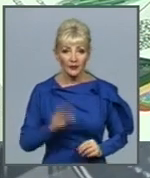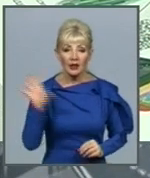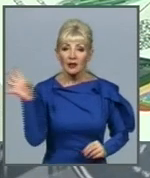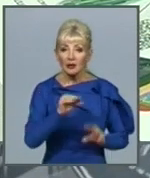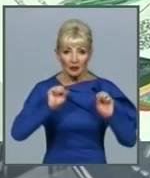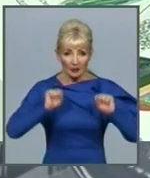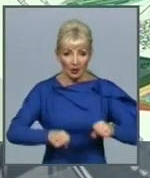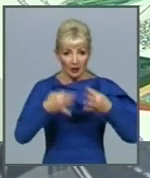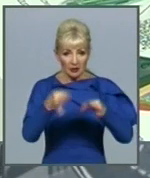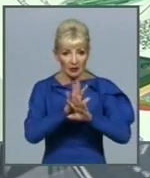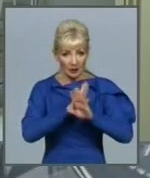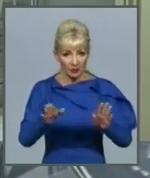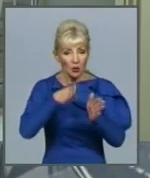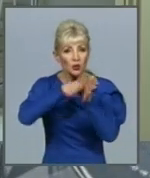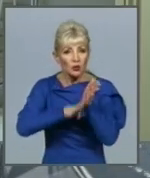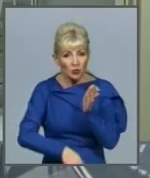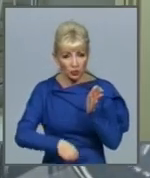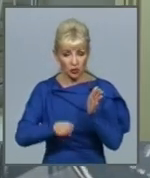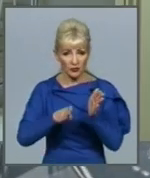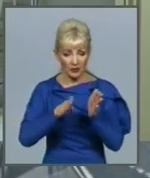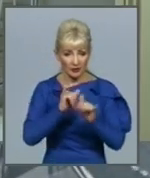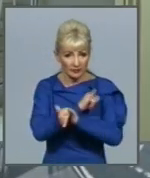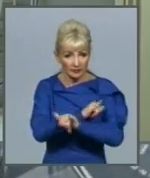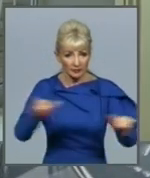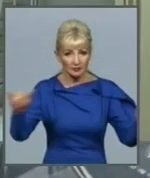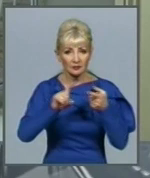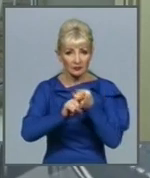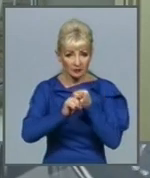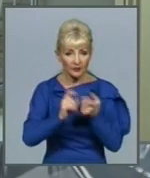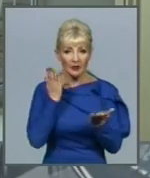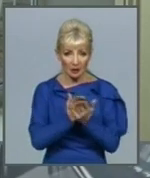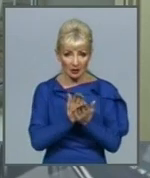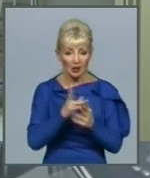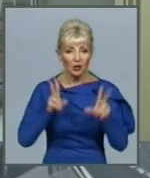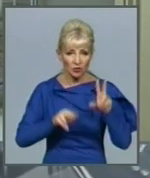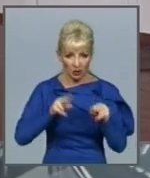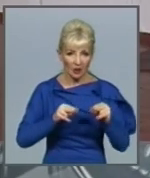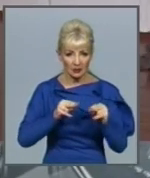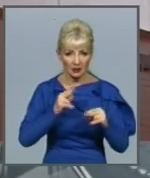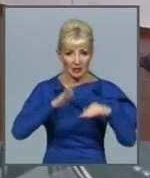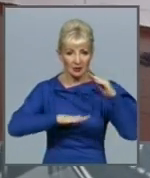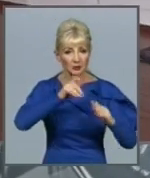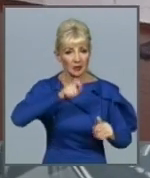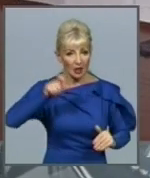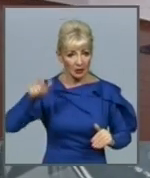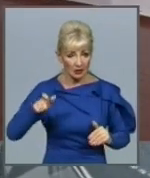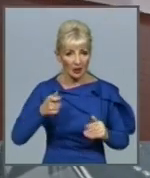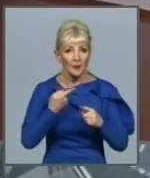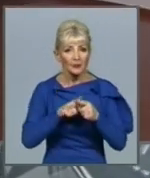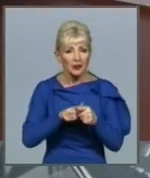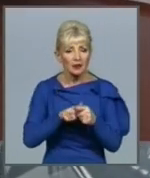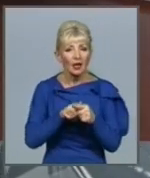найгіршого сценарію розповсюдження пандемії є, вважають фахівці, за умови неухильного дотримання всіма